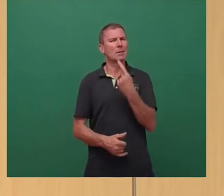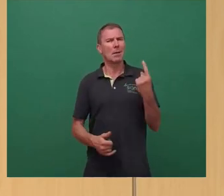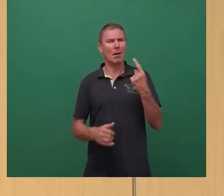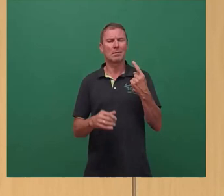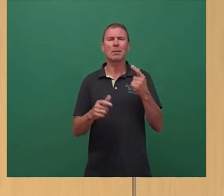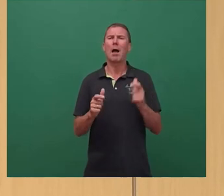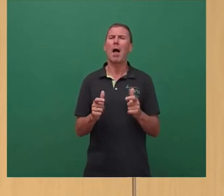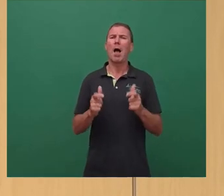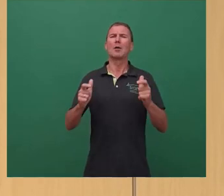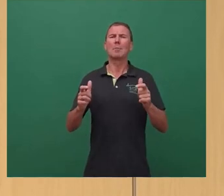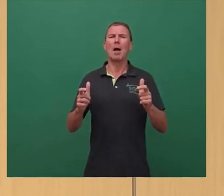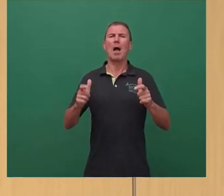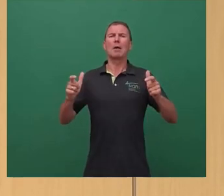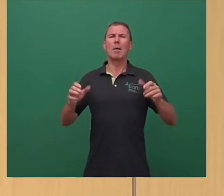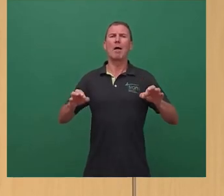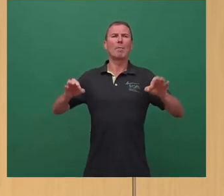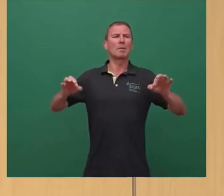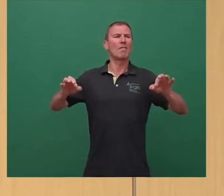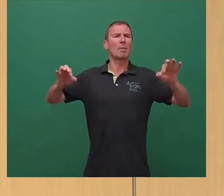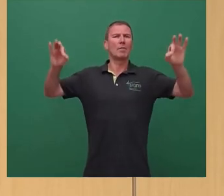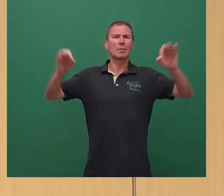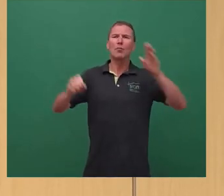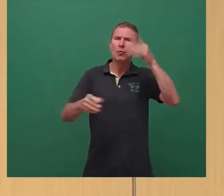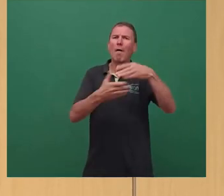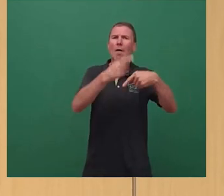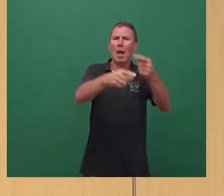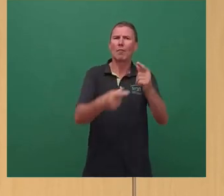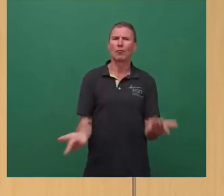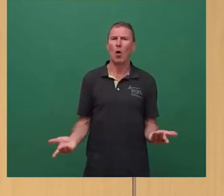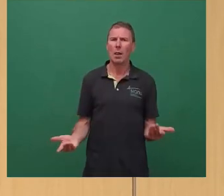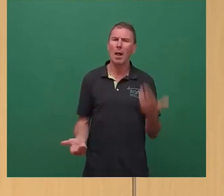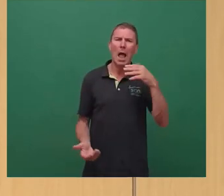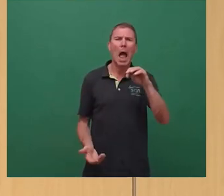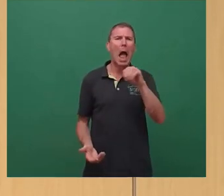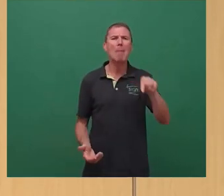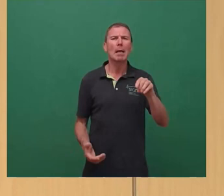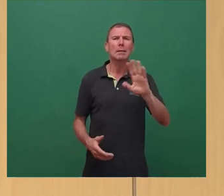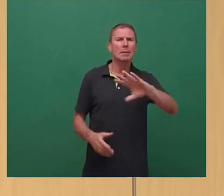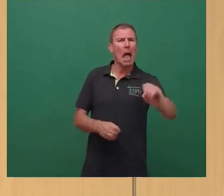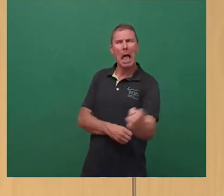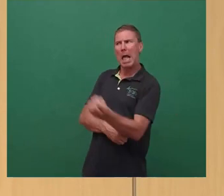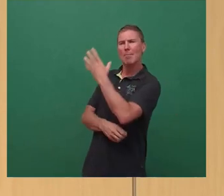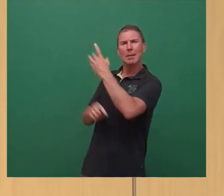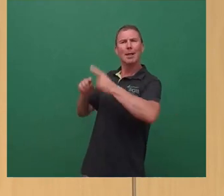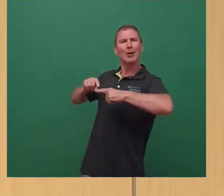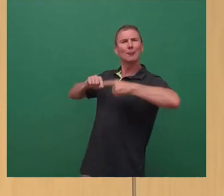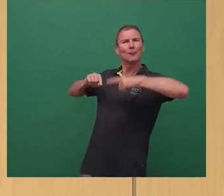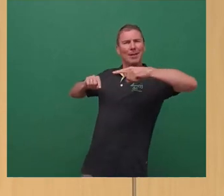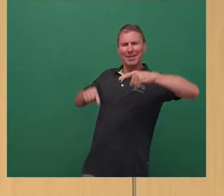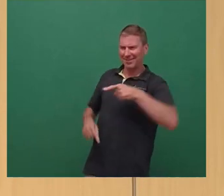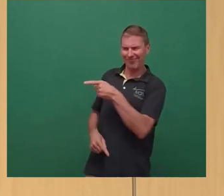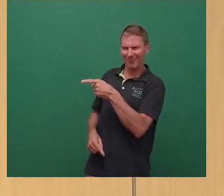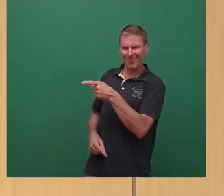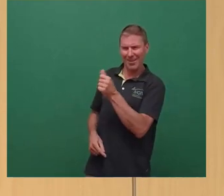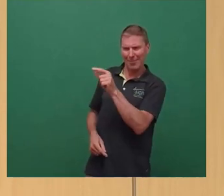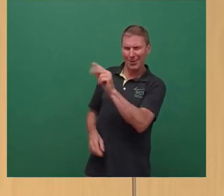Ausbau und Verbesserungen, der auch weitergehen wird und soll. Und dann zu Herrn Mattis seinem Schaubild. Mit Statistiken und Zahlen hast du es nicht ganz so, oder?